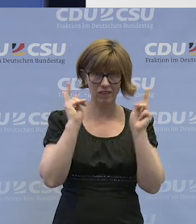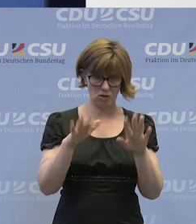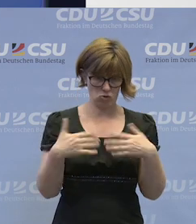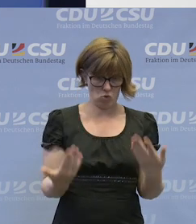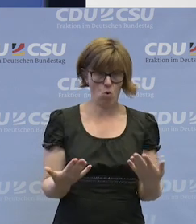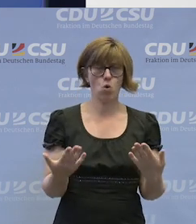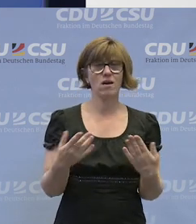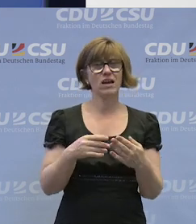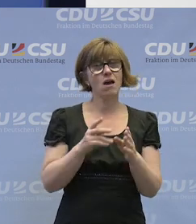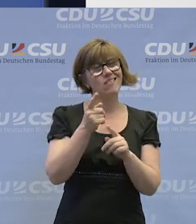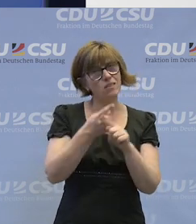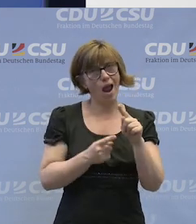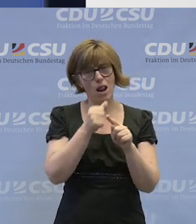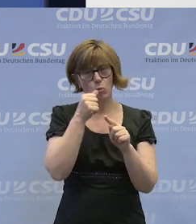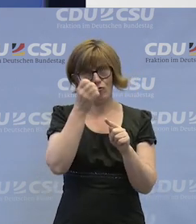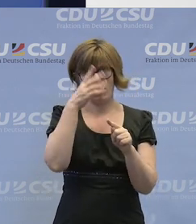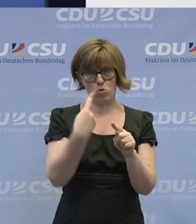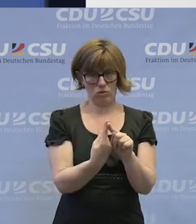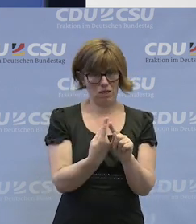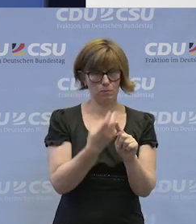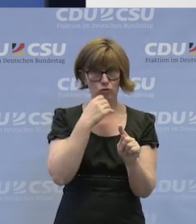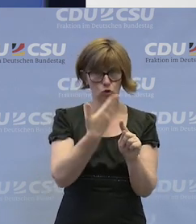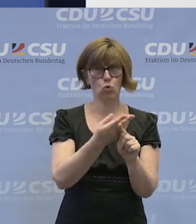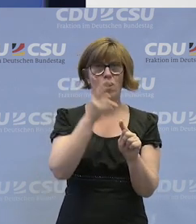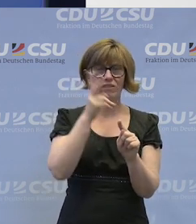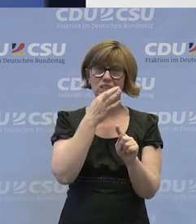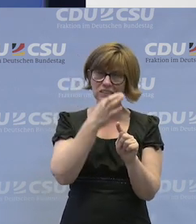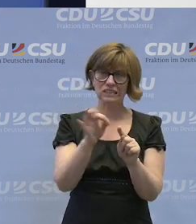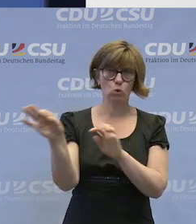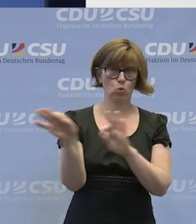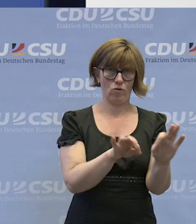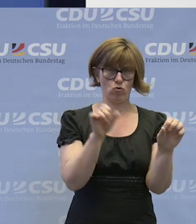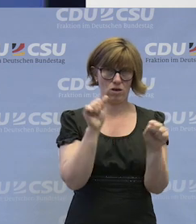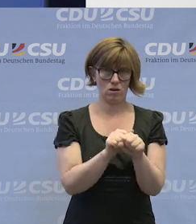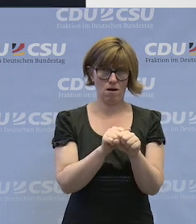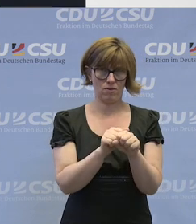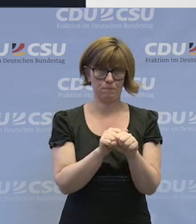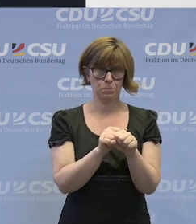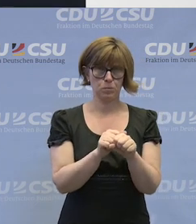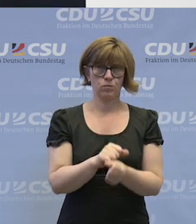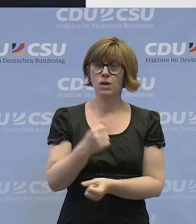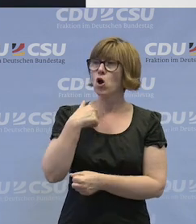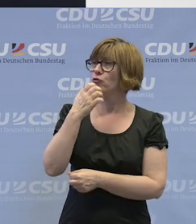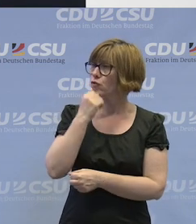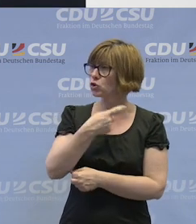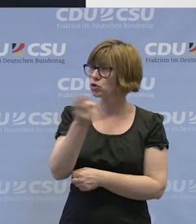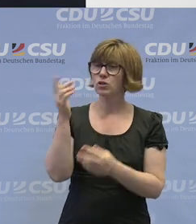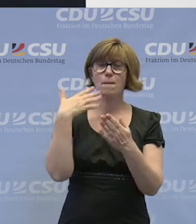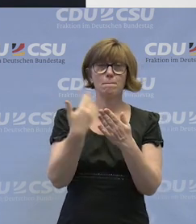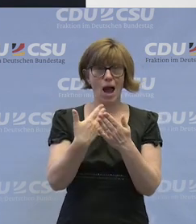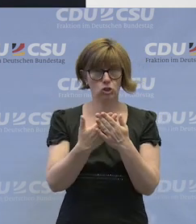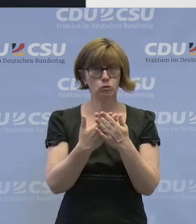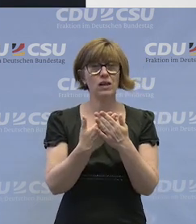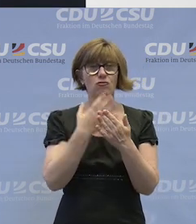der Teil der beruflichen Bildung entsprechend durchgeführt werden kann. Wir wollen uns ein Beispiel